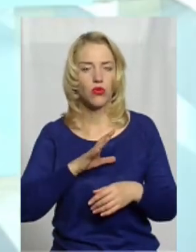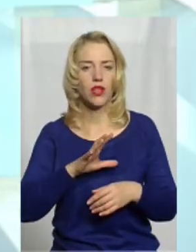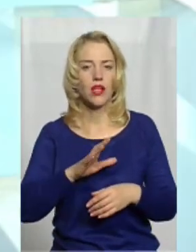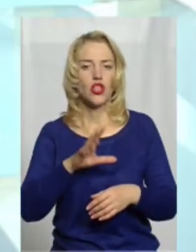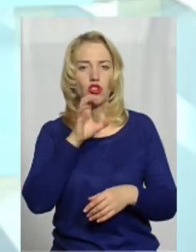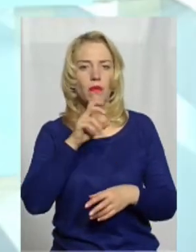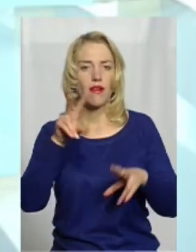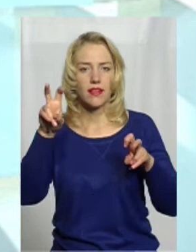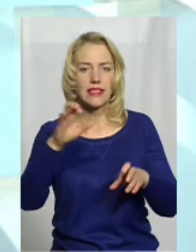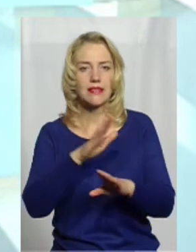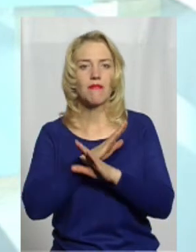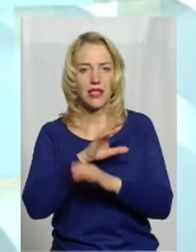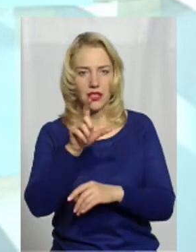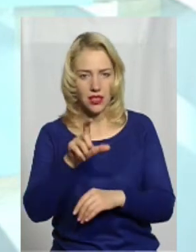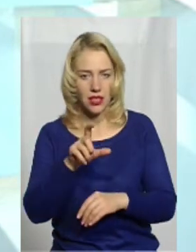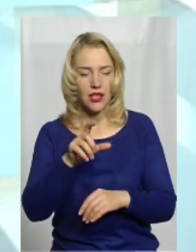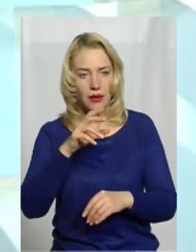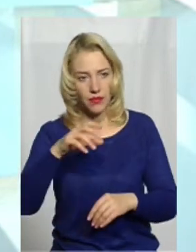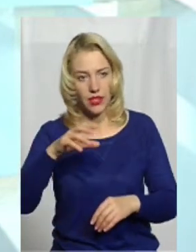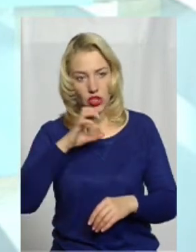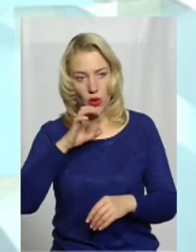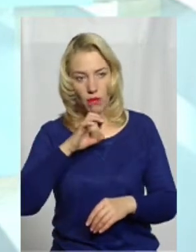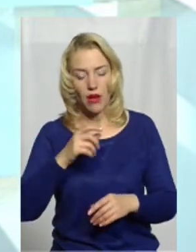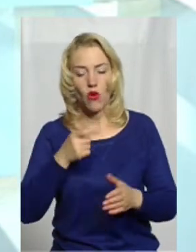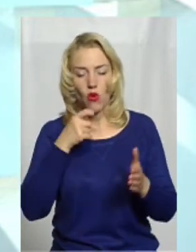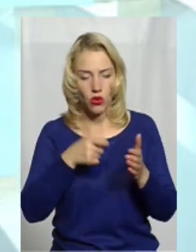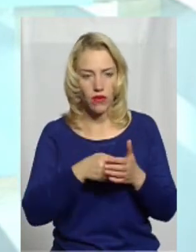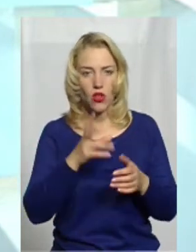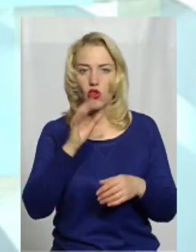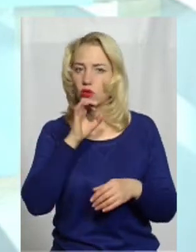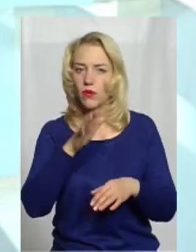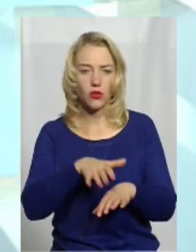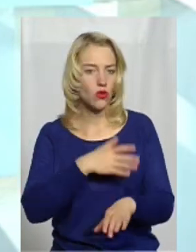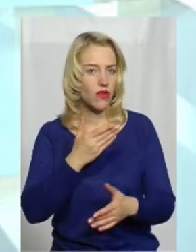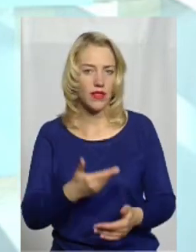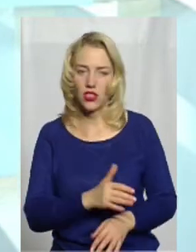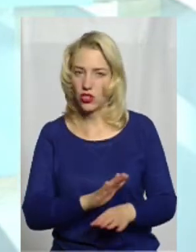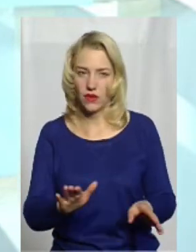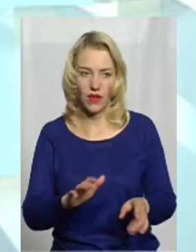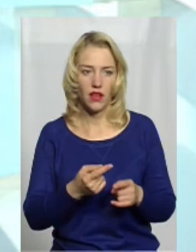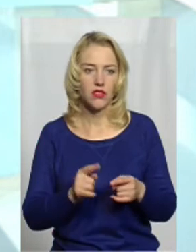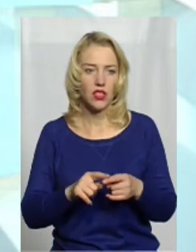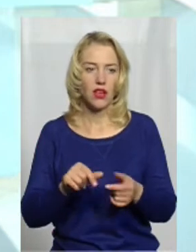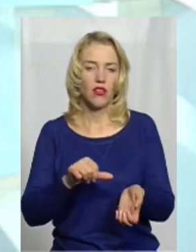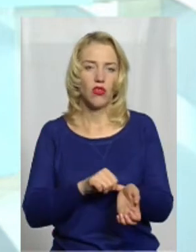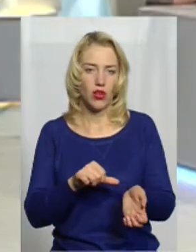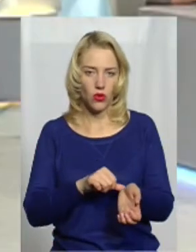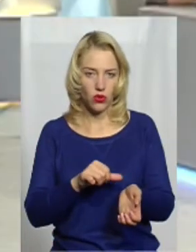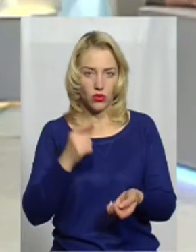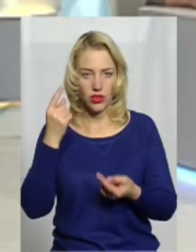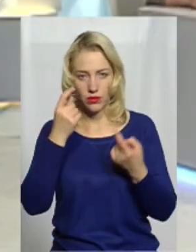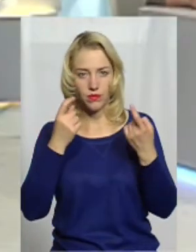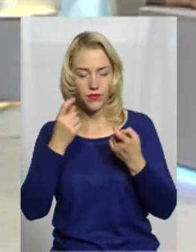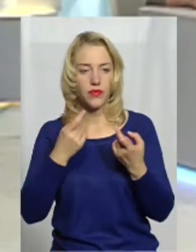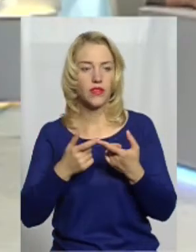годували, але собака тоді недовго живе. Тобто воно, ці наркотичні речовини,